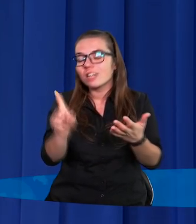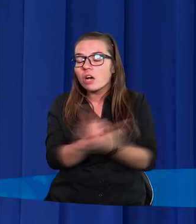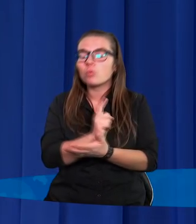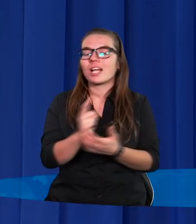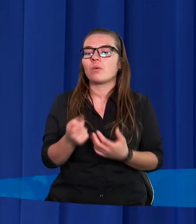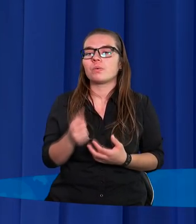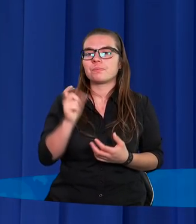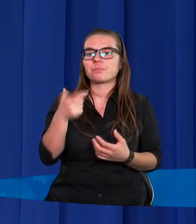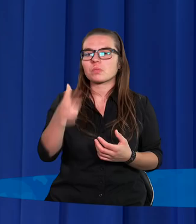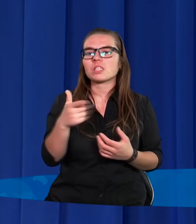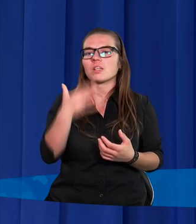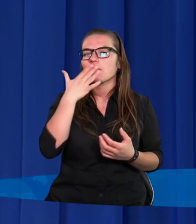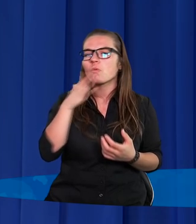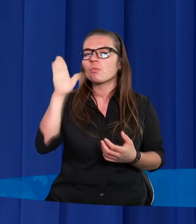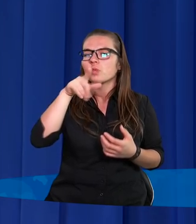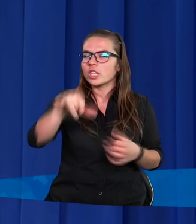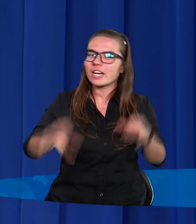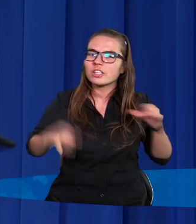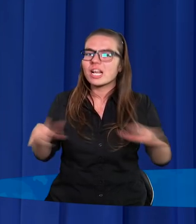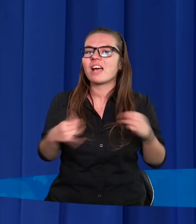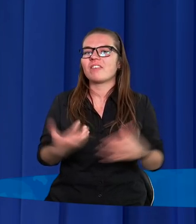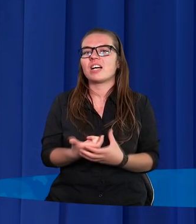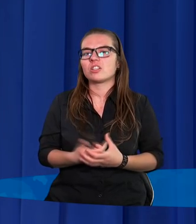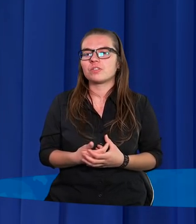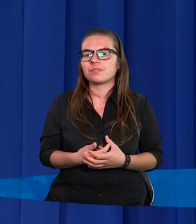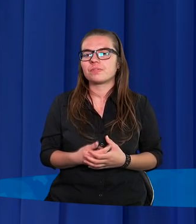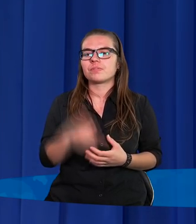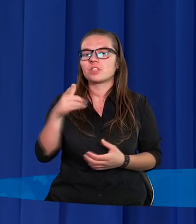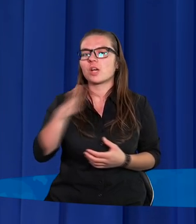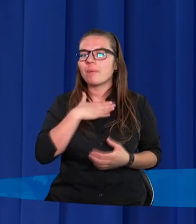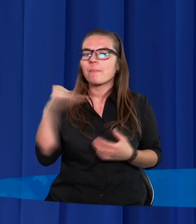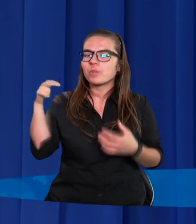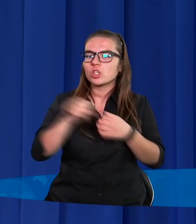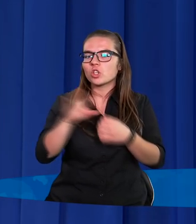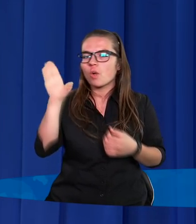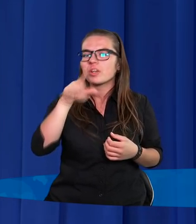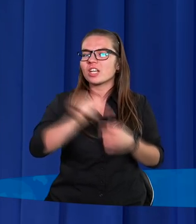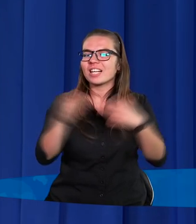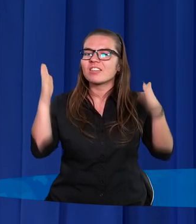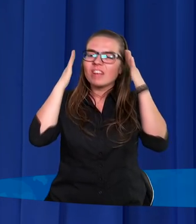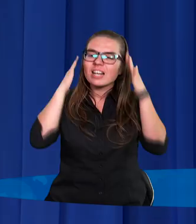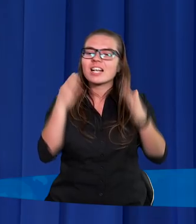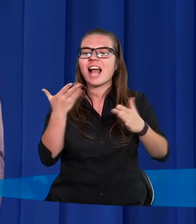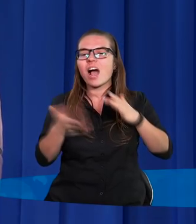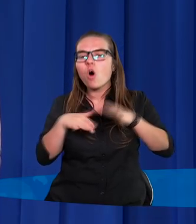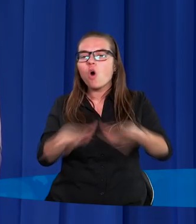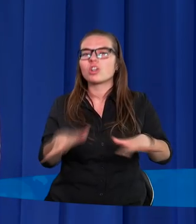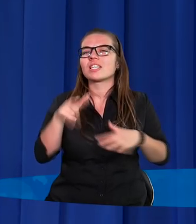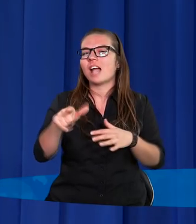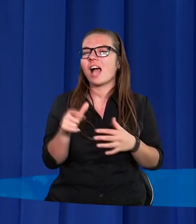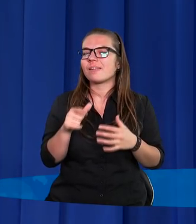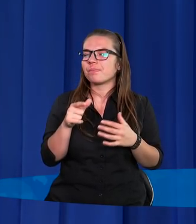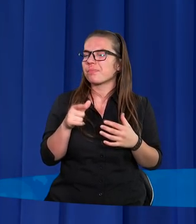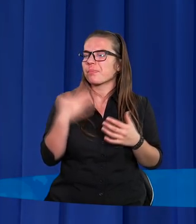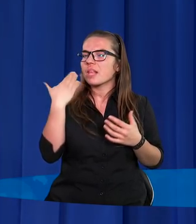łobuzem i wszyscy mówią Pan Bóg się gniewa, jak taki człowiek ma przyjść do Boga, kiedy ta świadomość jest coraz bardziej zakorzeniona, ta szala